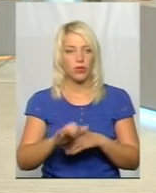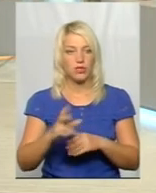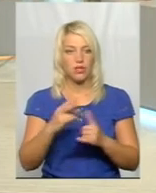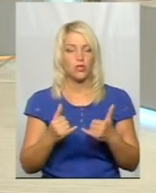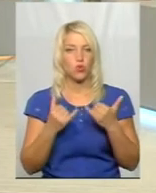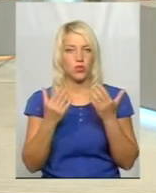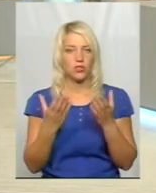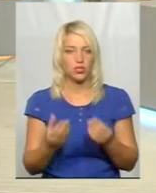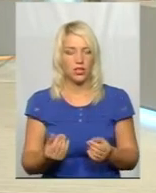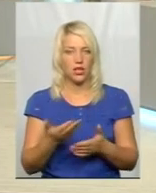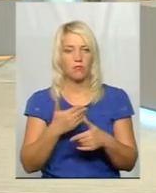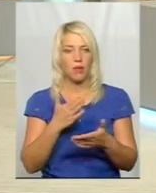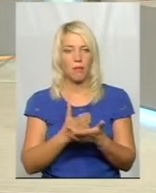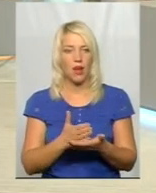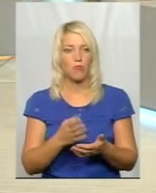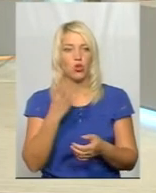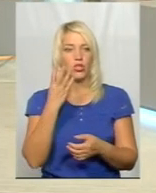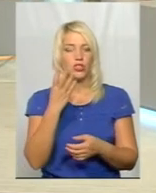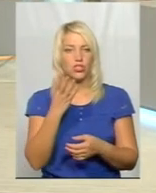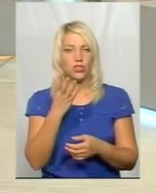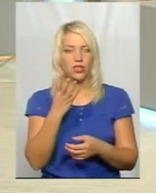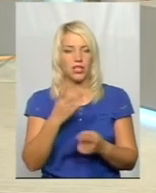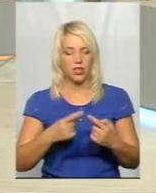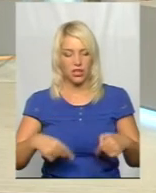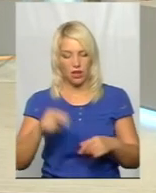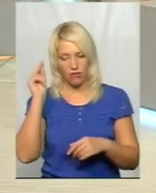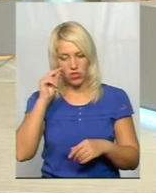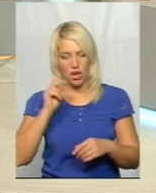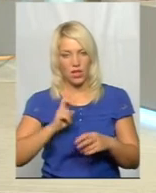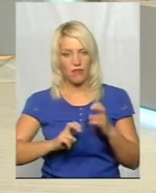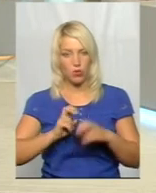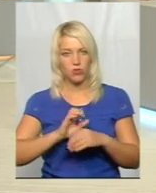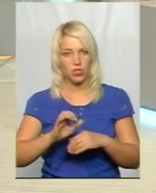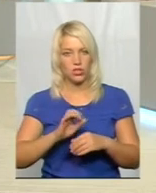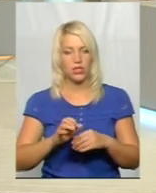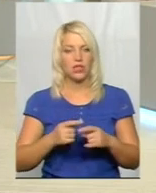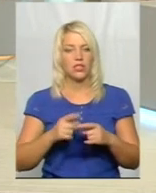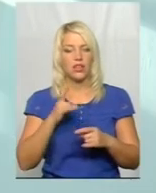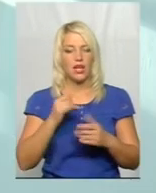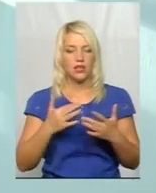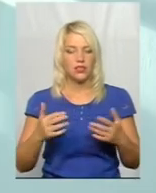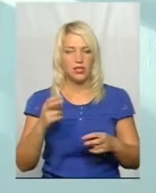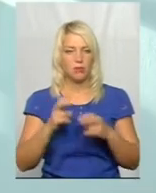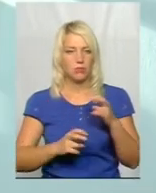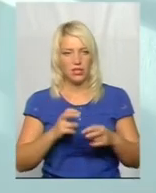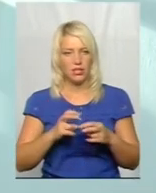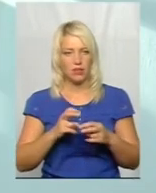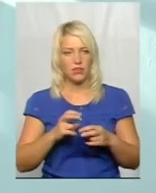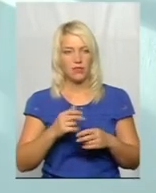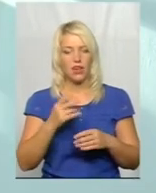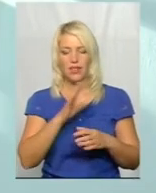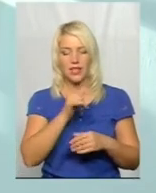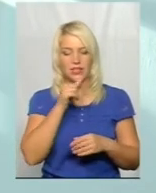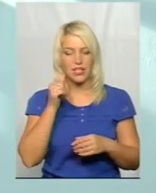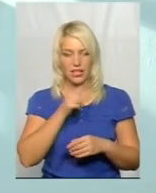на сьогоднішній день ми маємо 4 дільниці, навчально-виробничні дільниці на різних підприємствах. Адже не секрет, дійсно, як